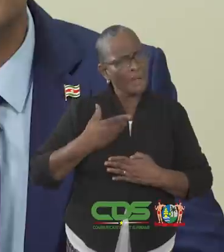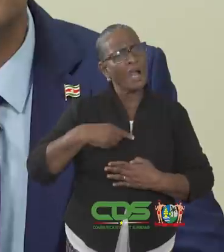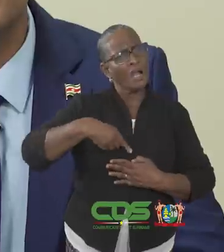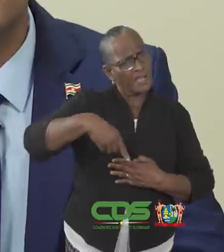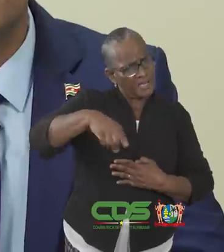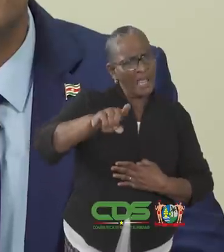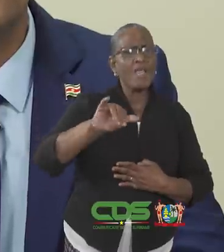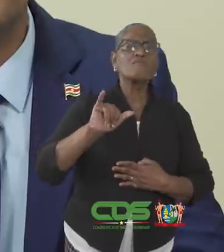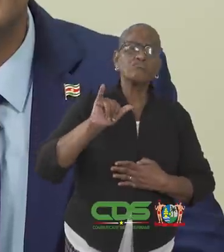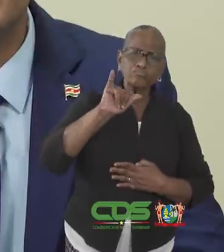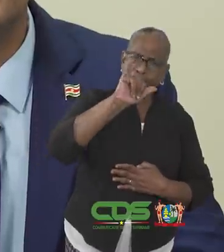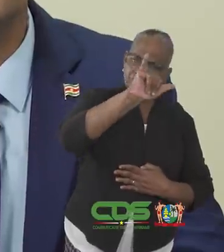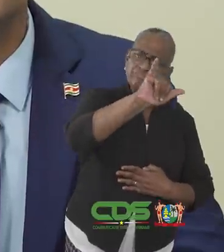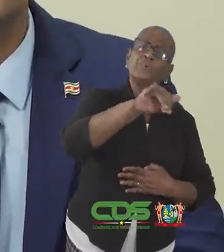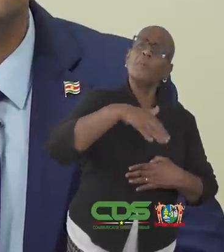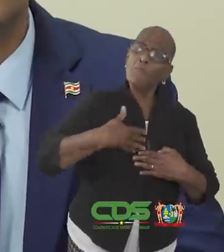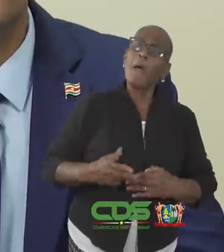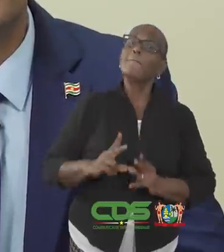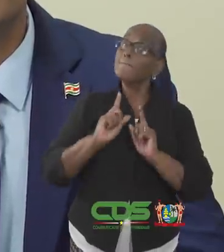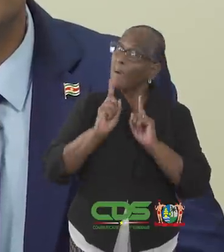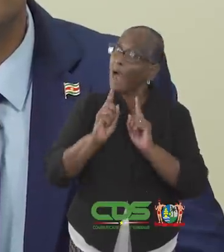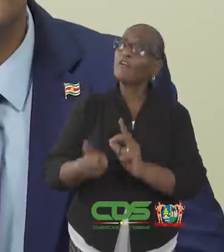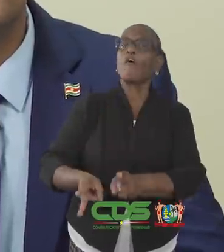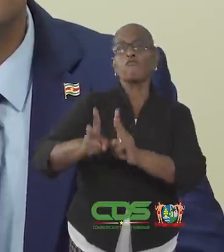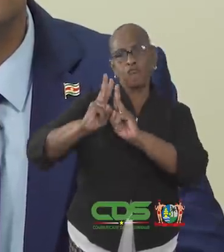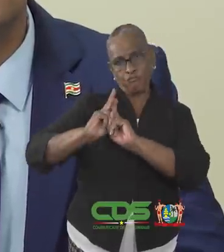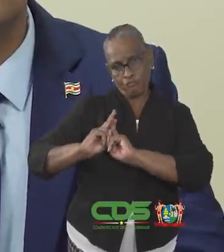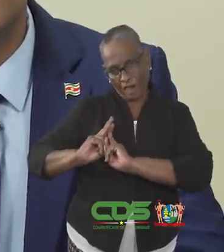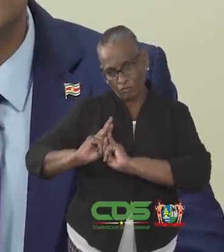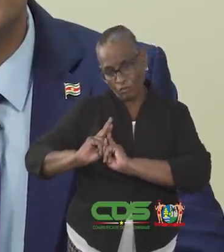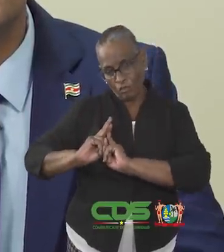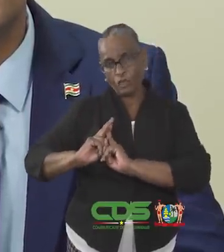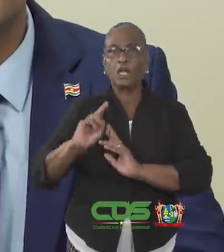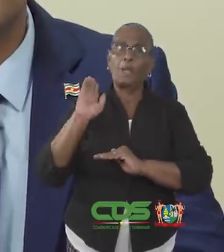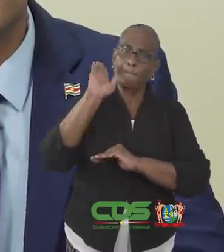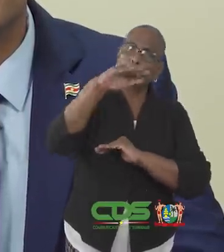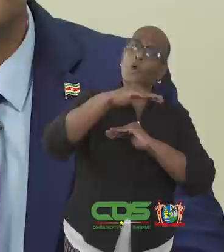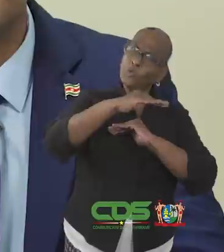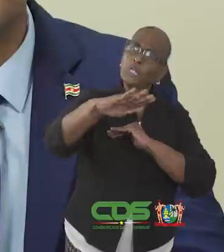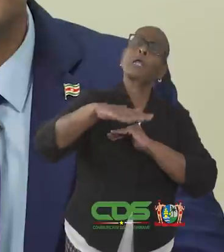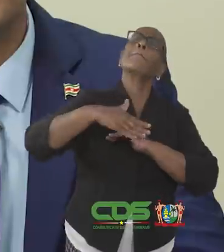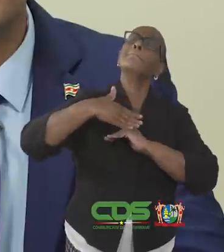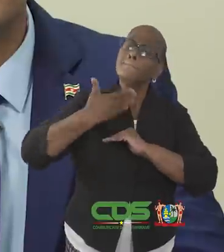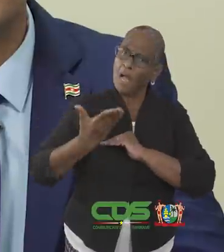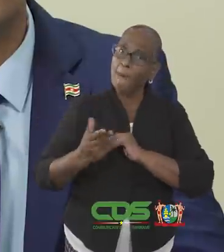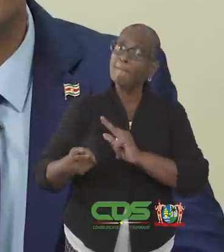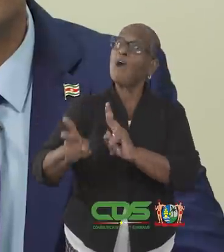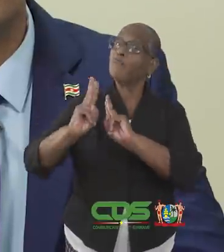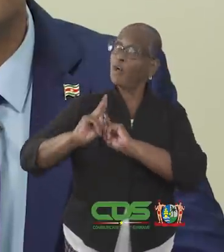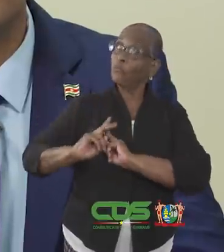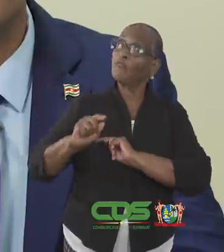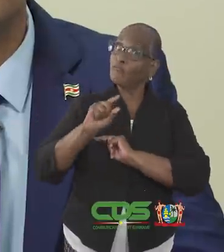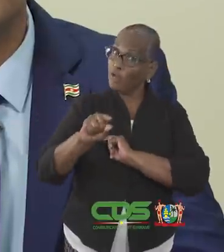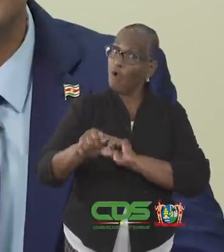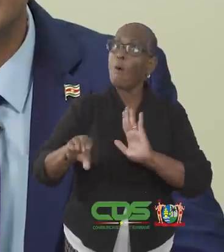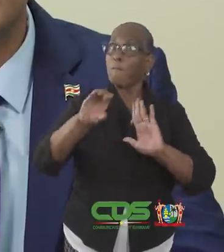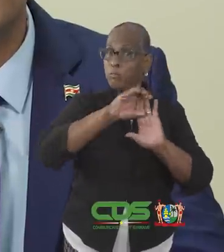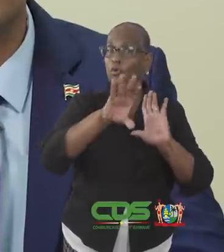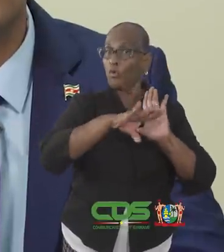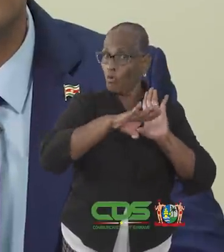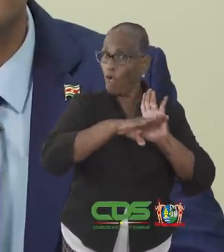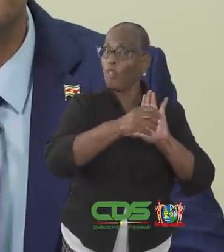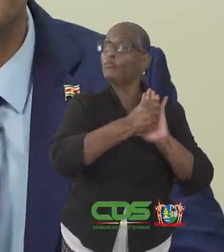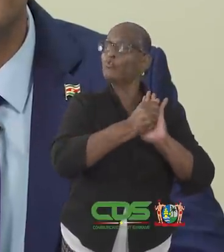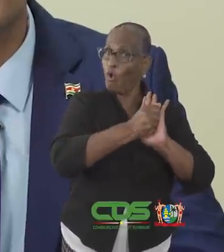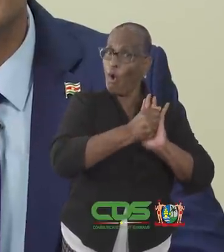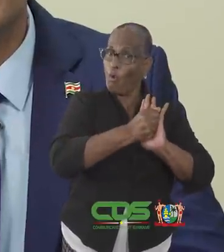wilt stellen om op een veilige, doch verantwoordelijk wezen, buitenlandse trips te maken. Dit natuurlijk conform de bestaande